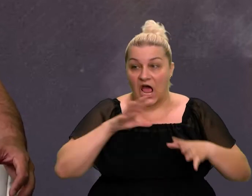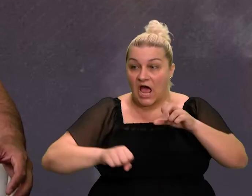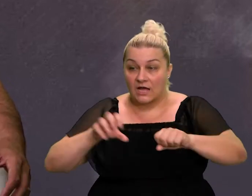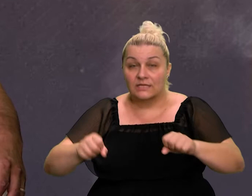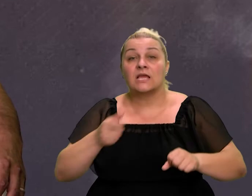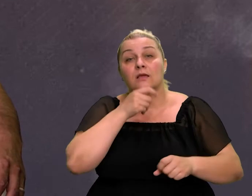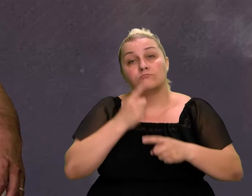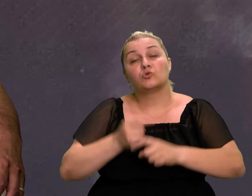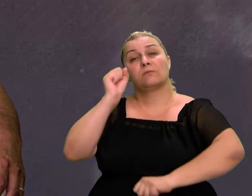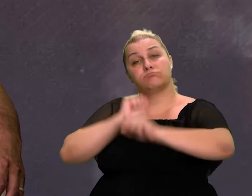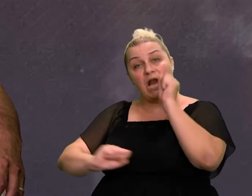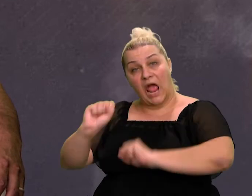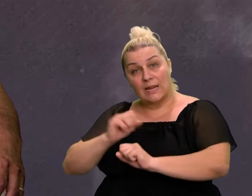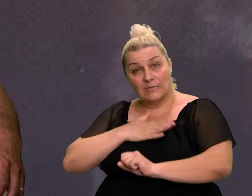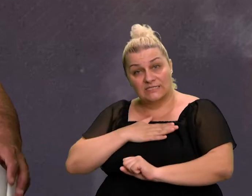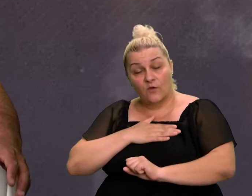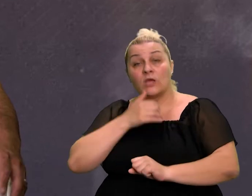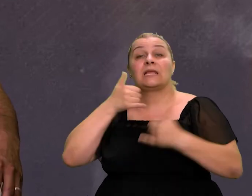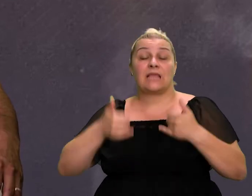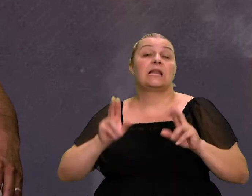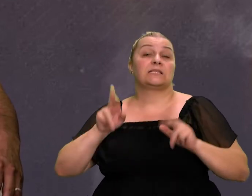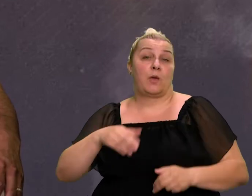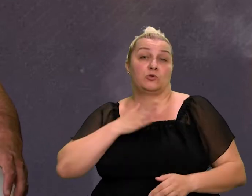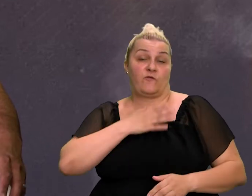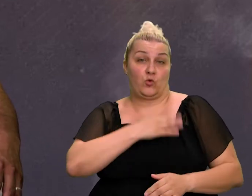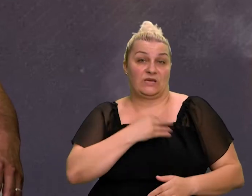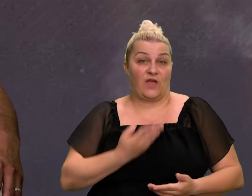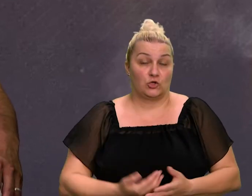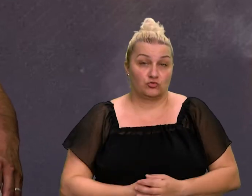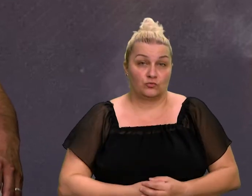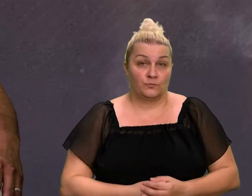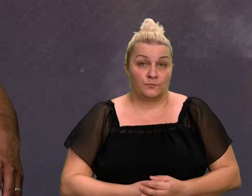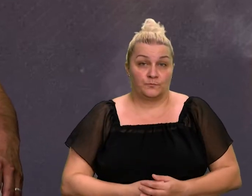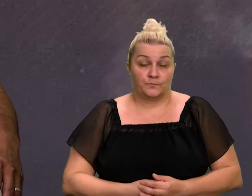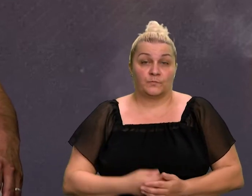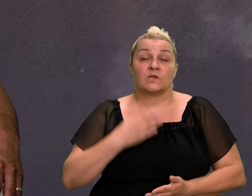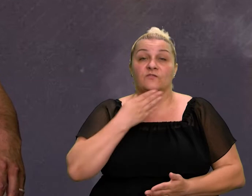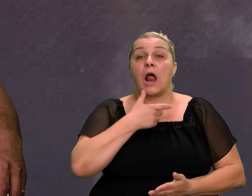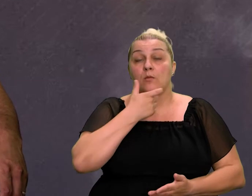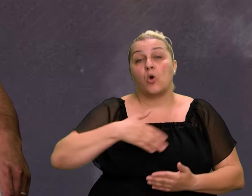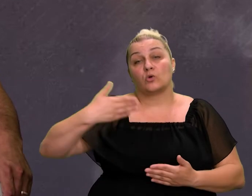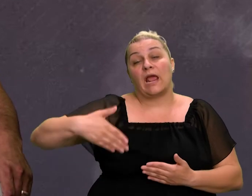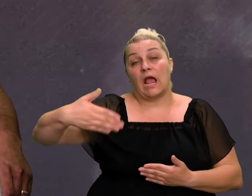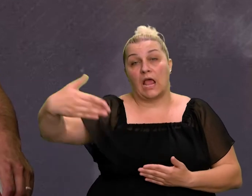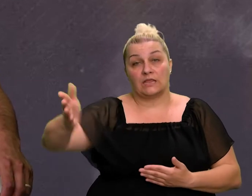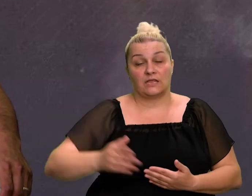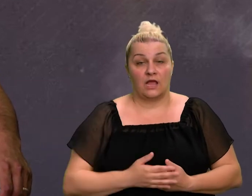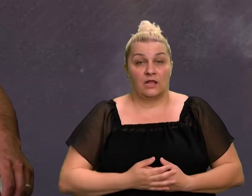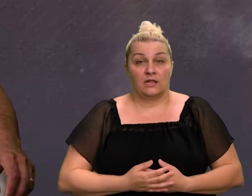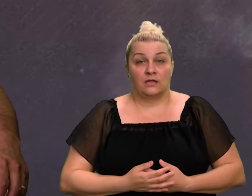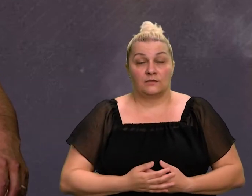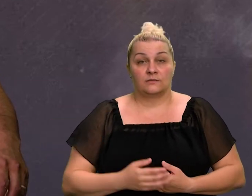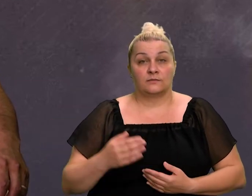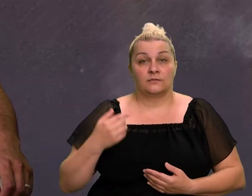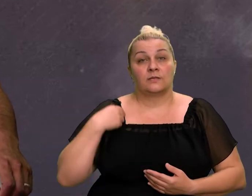i danas imamo svoju Hrvatsku i hvala Bogu, neka ide svojim tokom i mislim da će sve biti